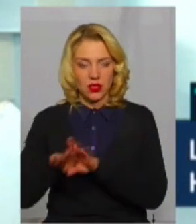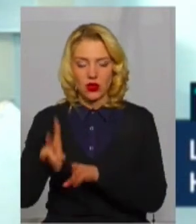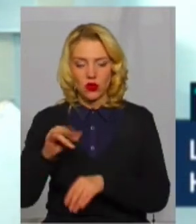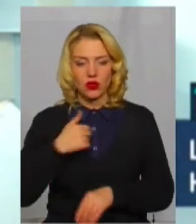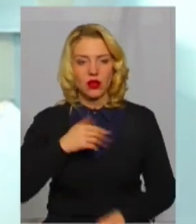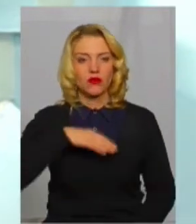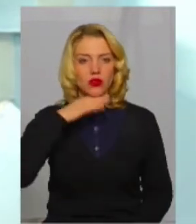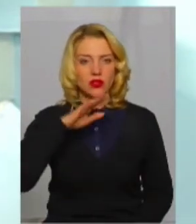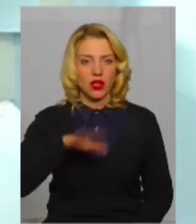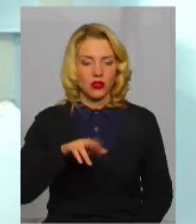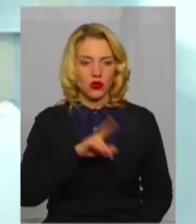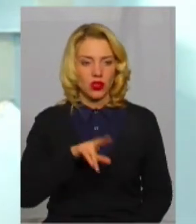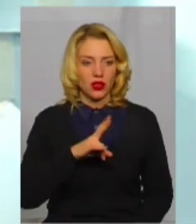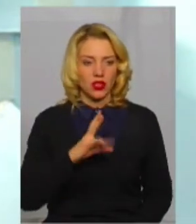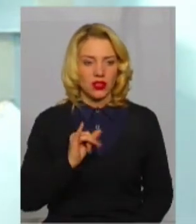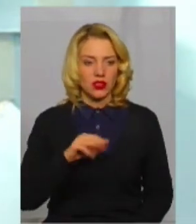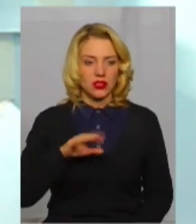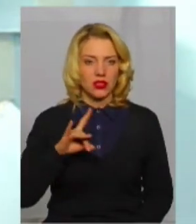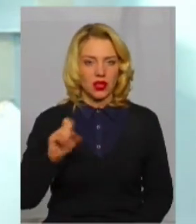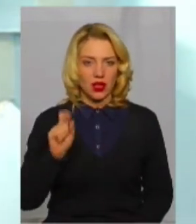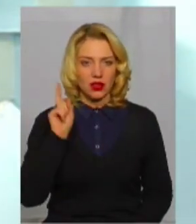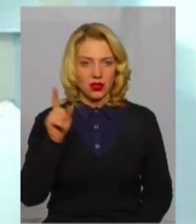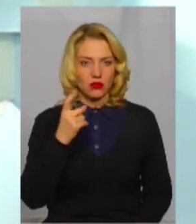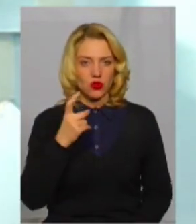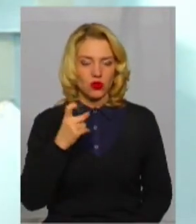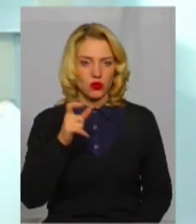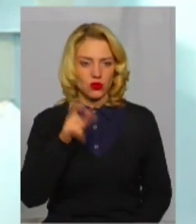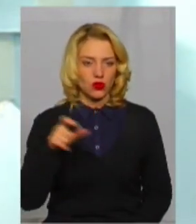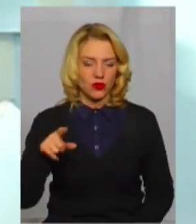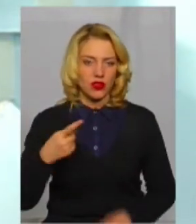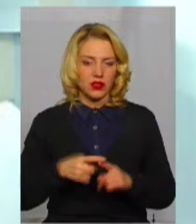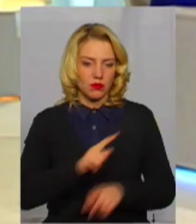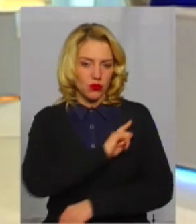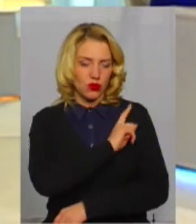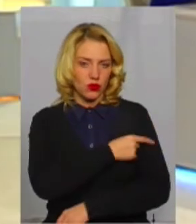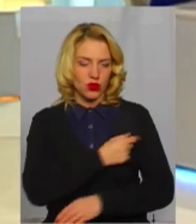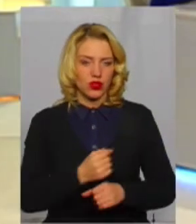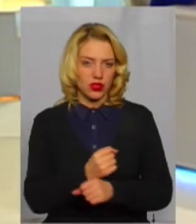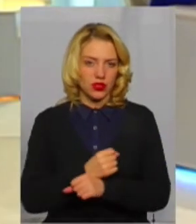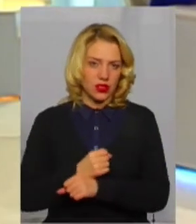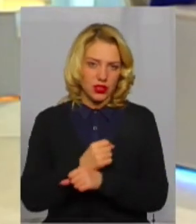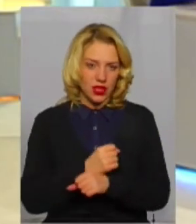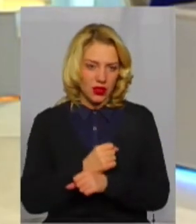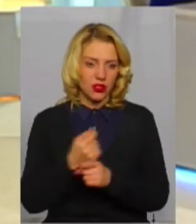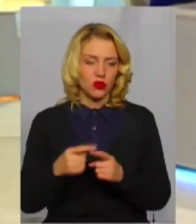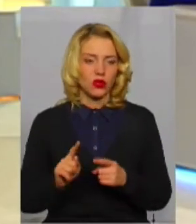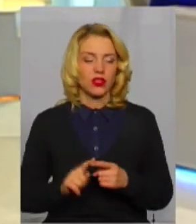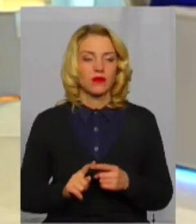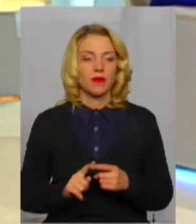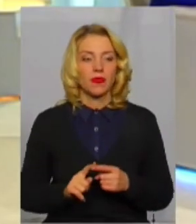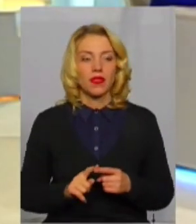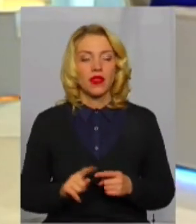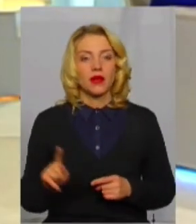буде Дністра, 100 чоловік, потужність цього санаторію, для того, щоб забезпечити санаторно-курортне Врешті-решт